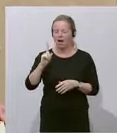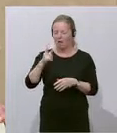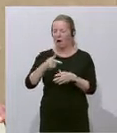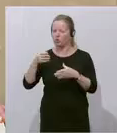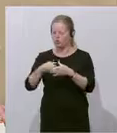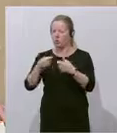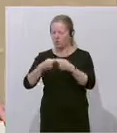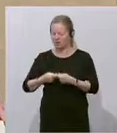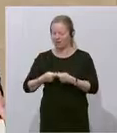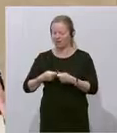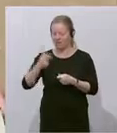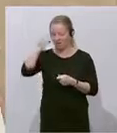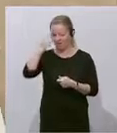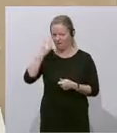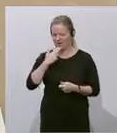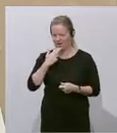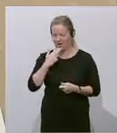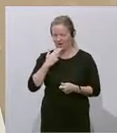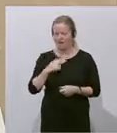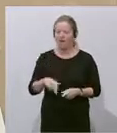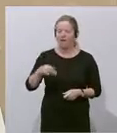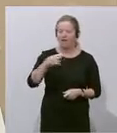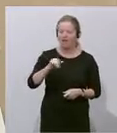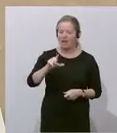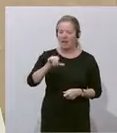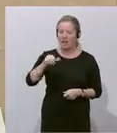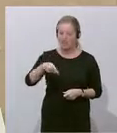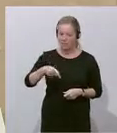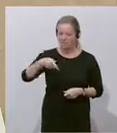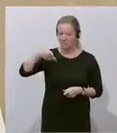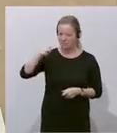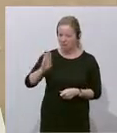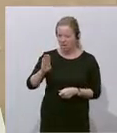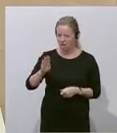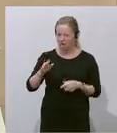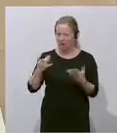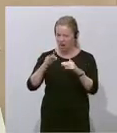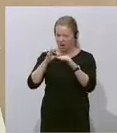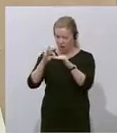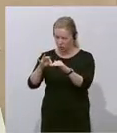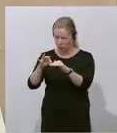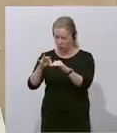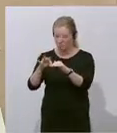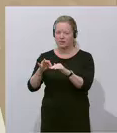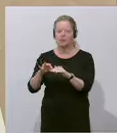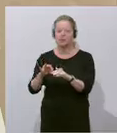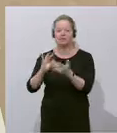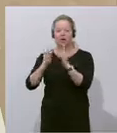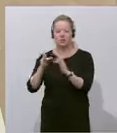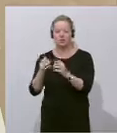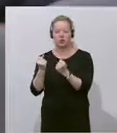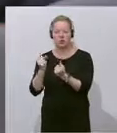Hatte Herr Philipp B. zu diesem Zeitpunkt neben der Leitung des Cyber Security Centers eine zweite Funktion.